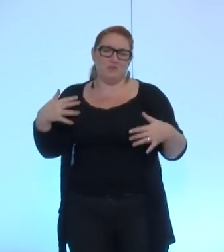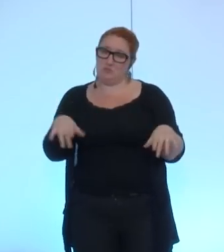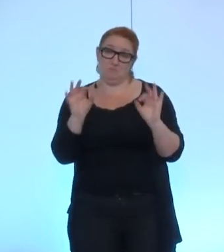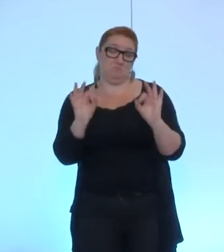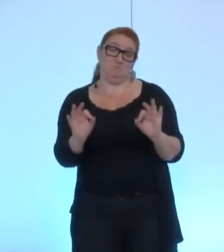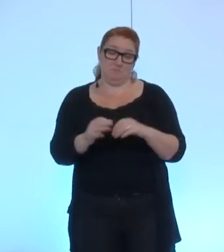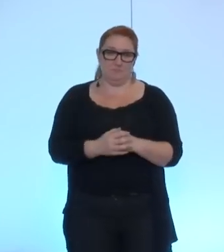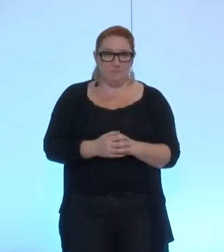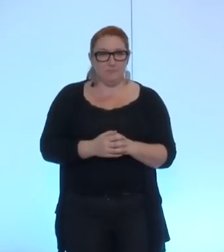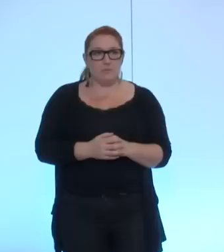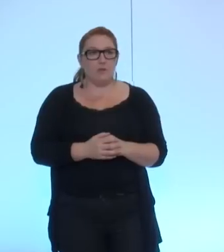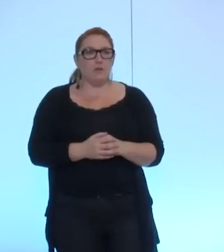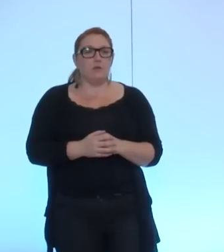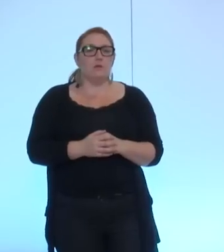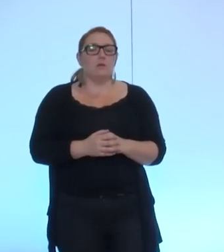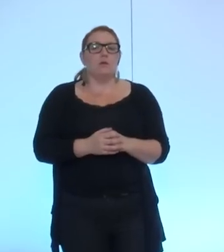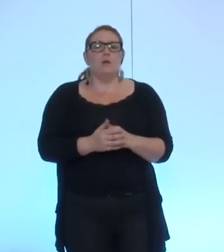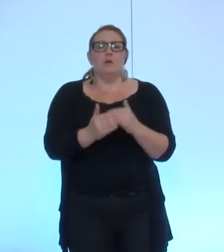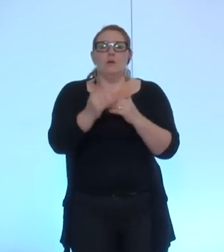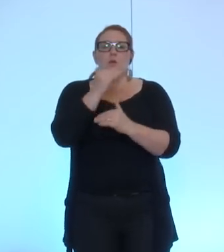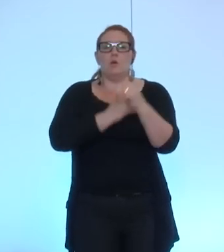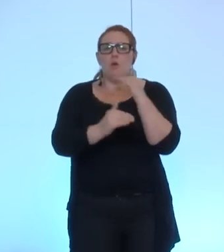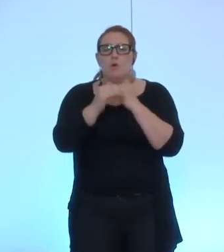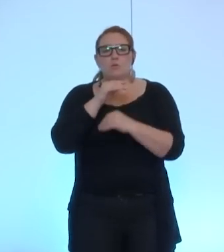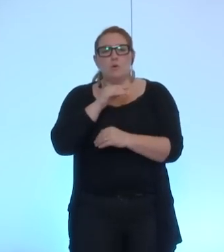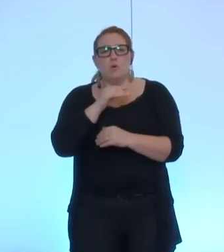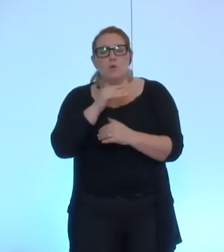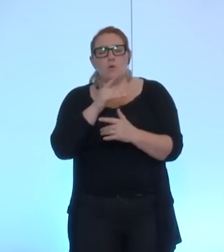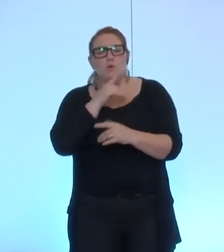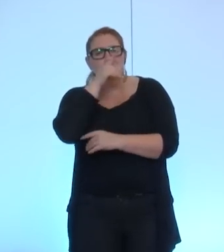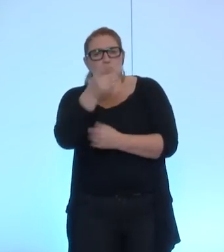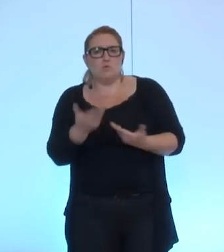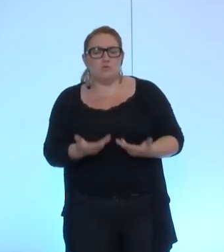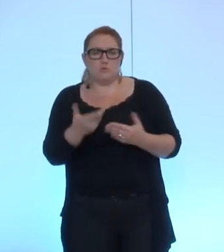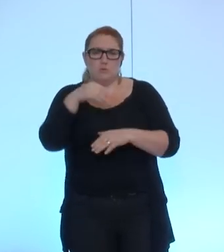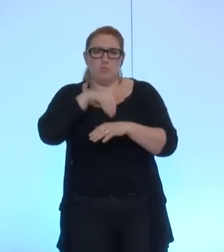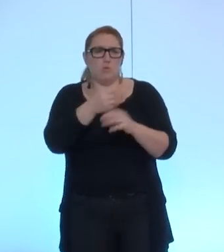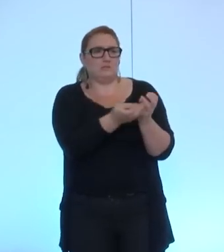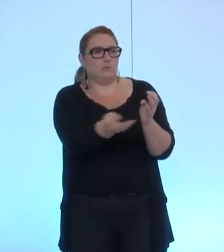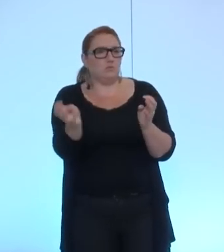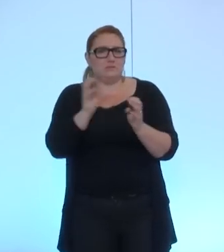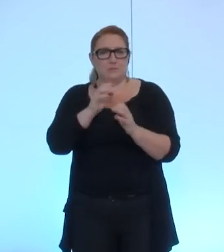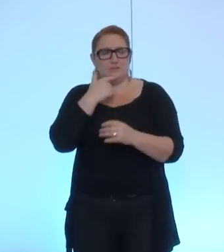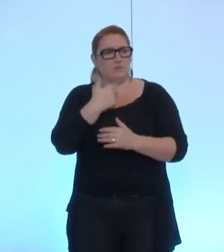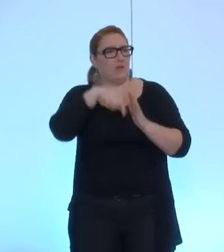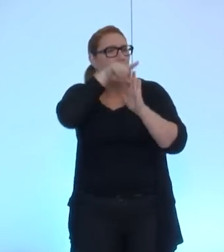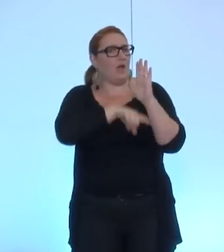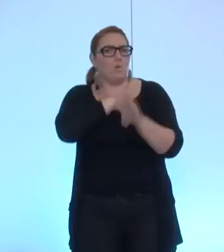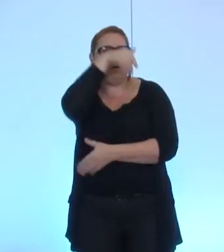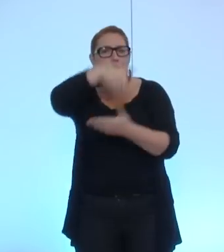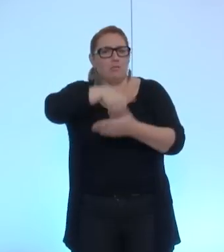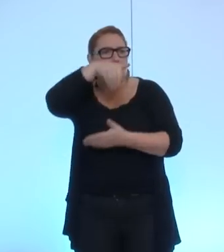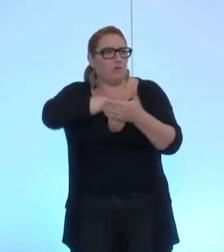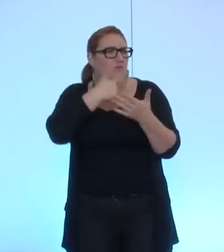conseil municipal, la mise en place de nouvelles règles pour le fonctionnement de notre assemblée à travers le règlement intérieur.